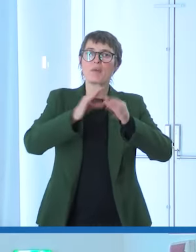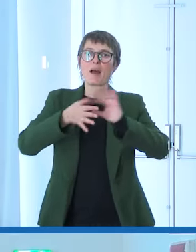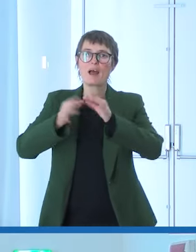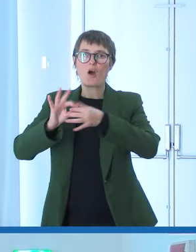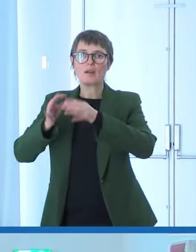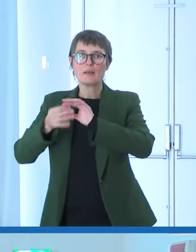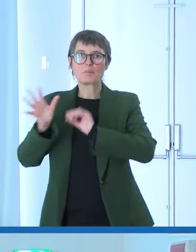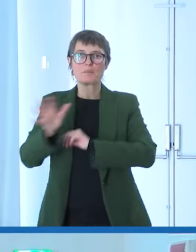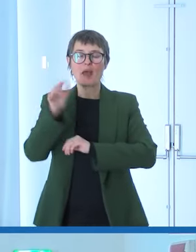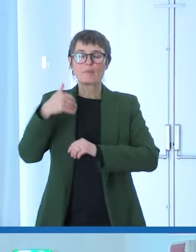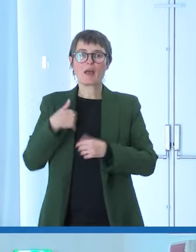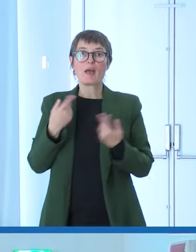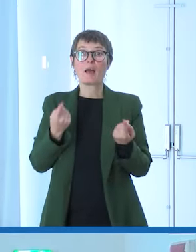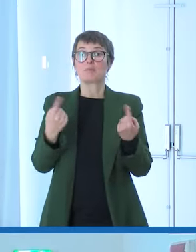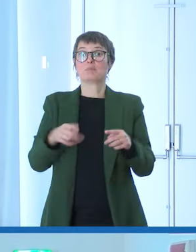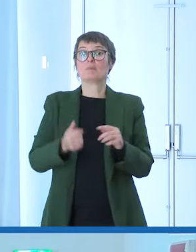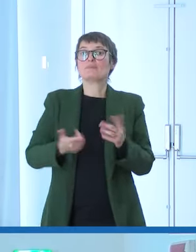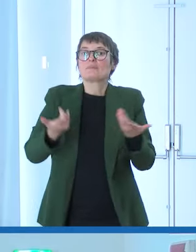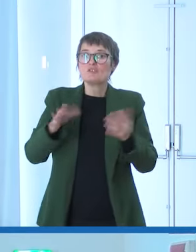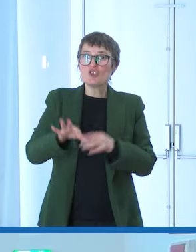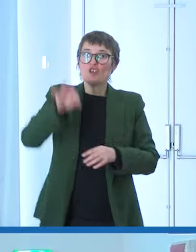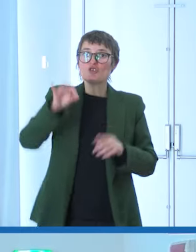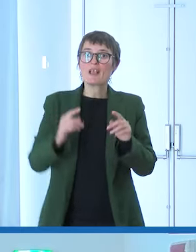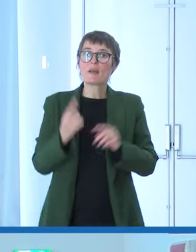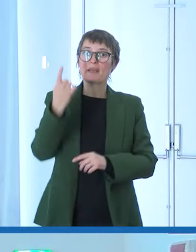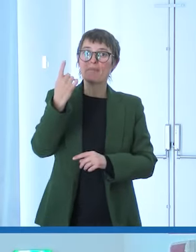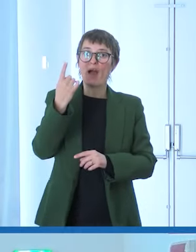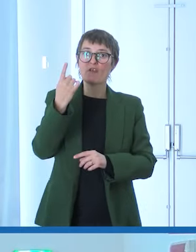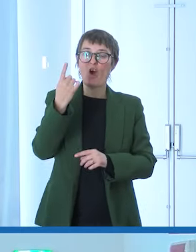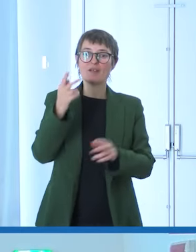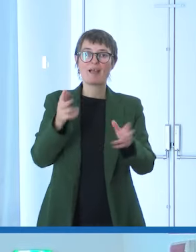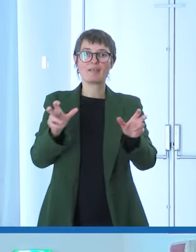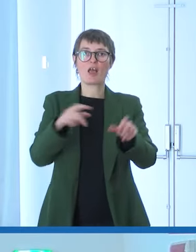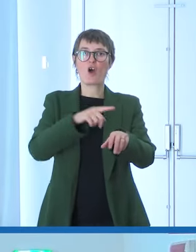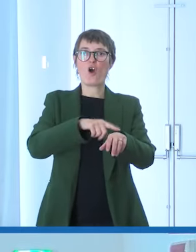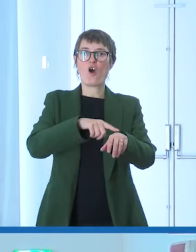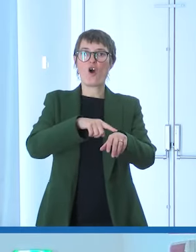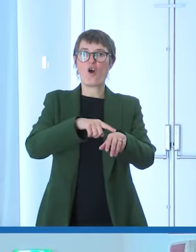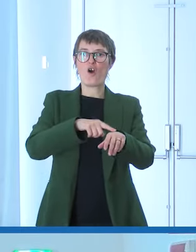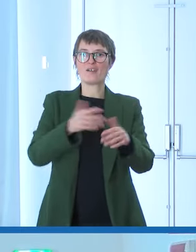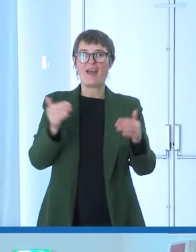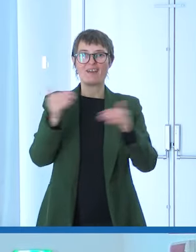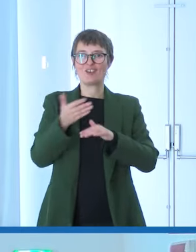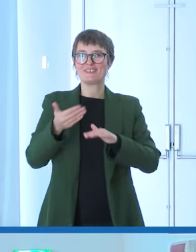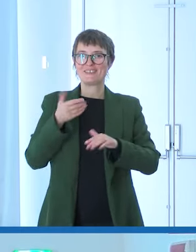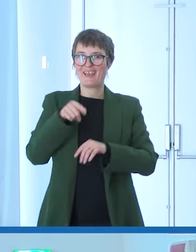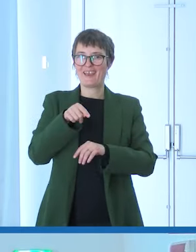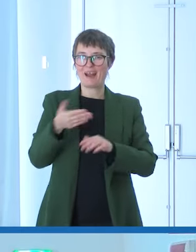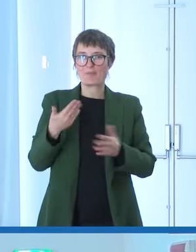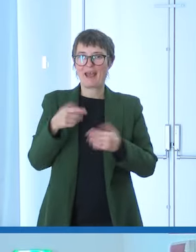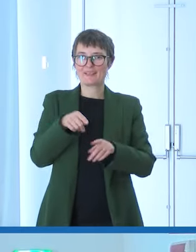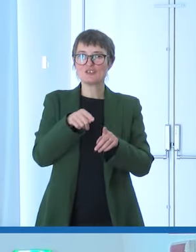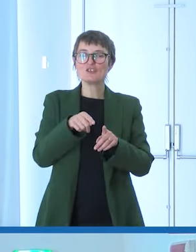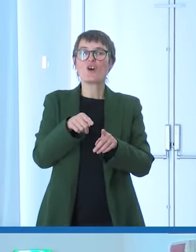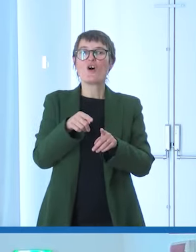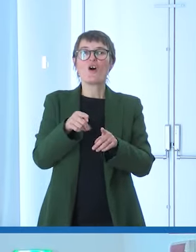serata, quando tutti davvero potessero vedere, partecipare, emozionarsi, piangere, commuoversi,